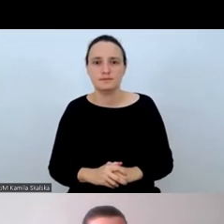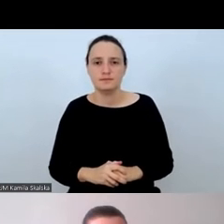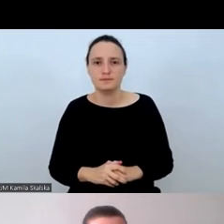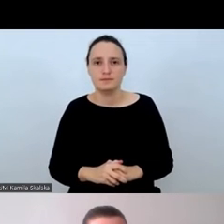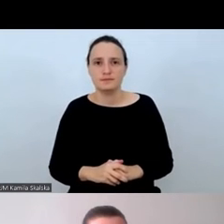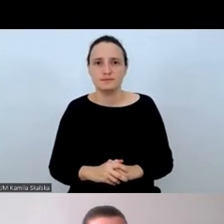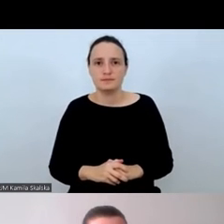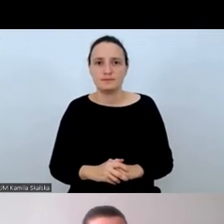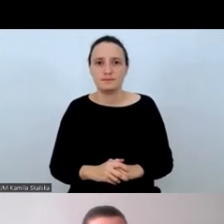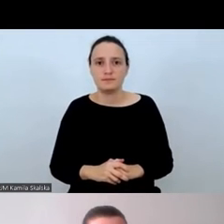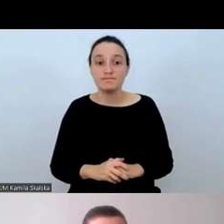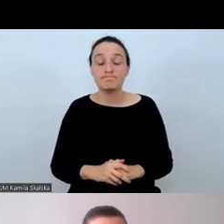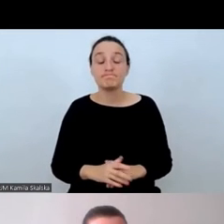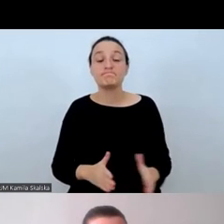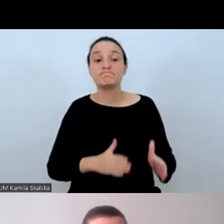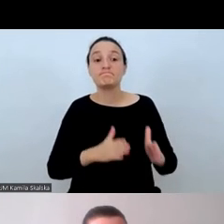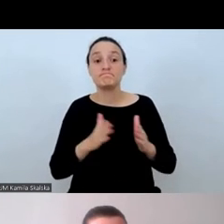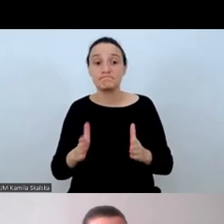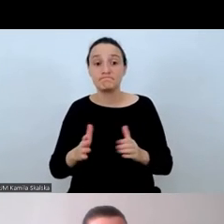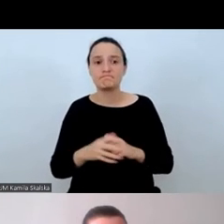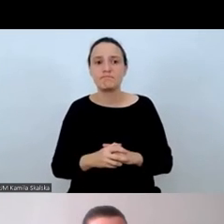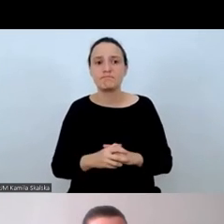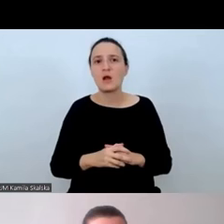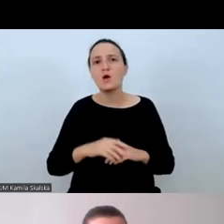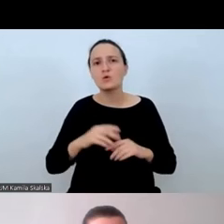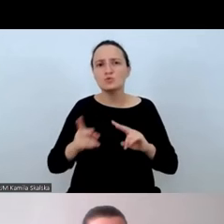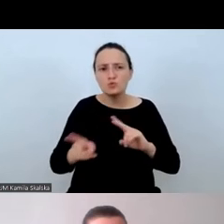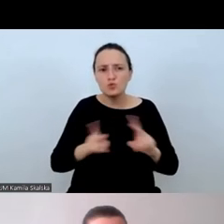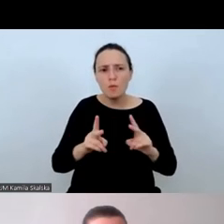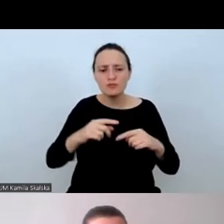I przejdźmy wreszcie do procesu tłumaczenia.